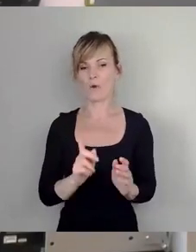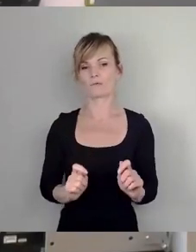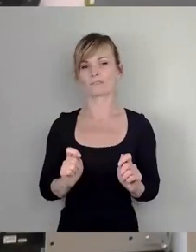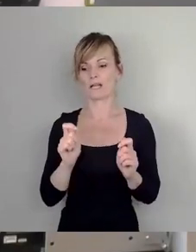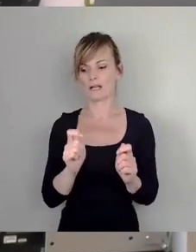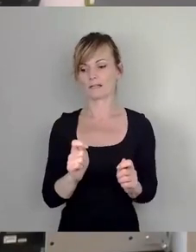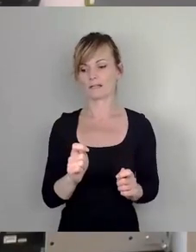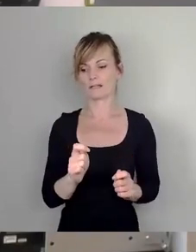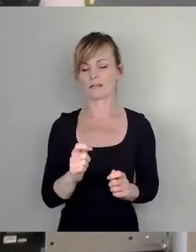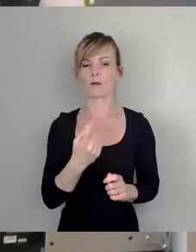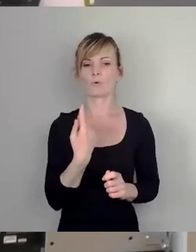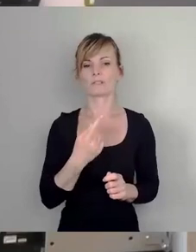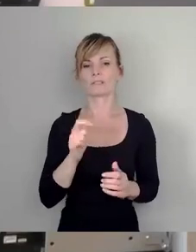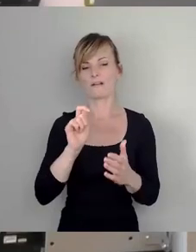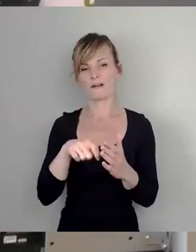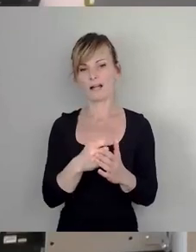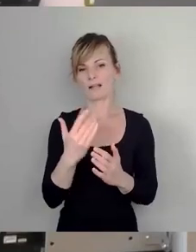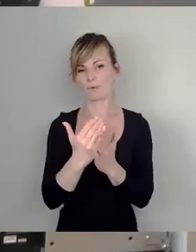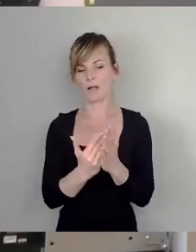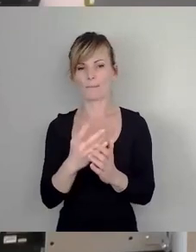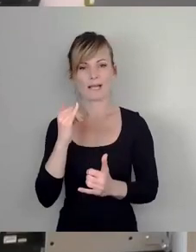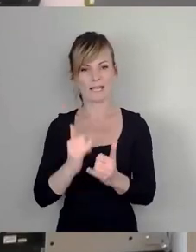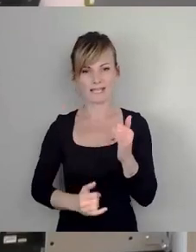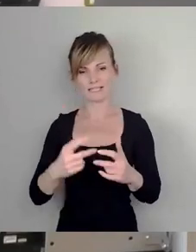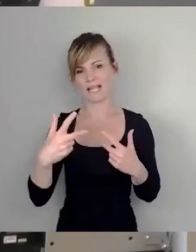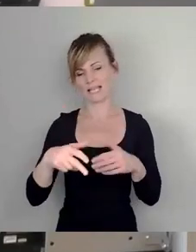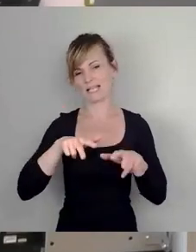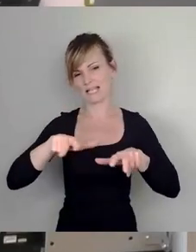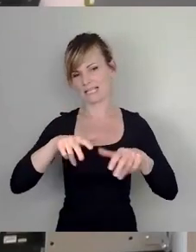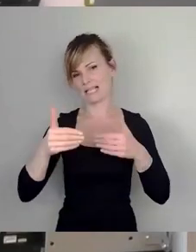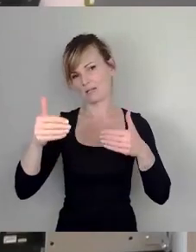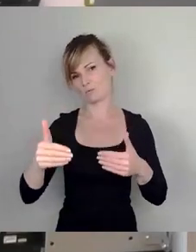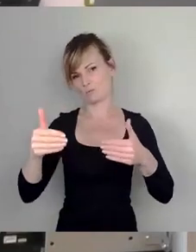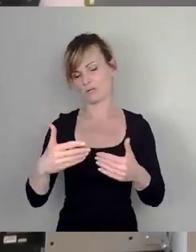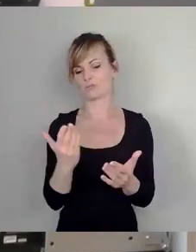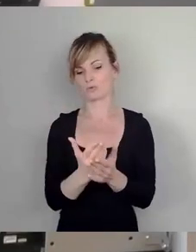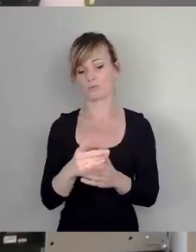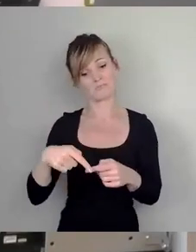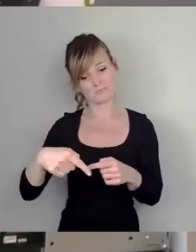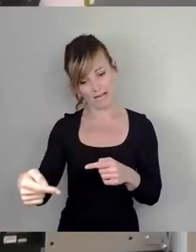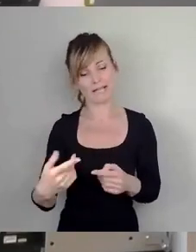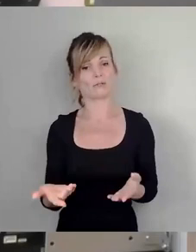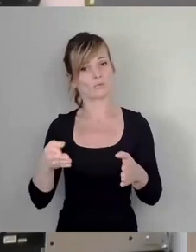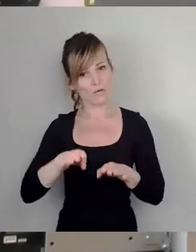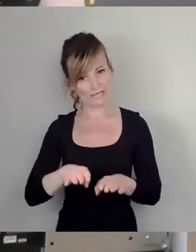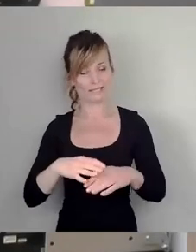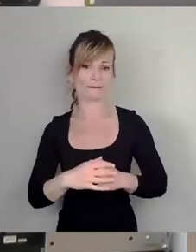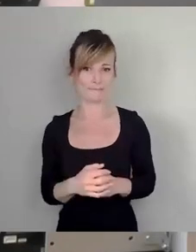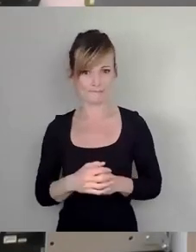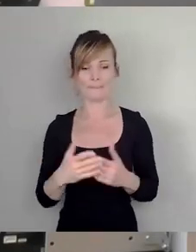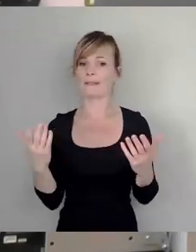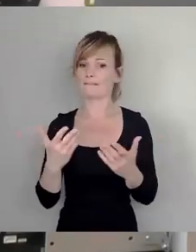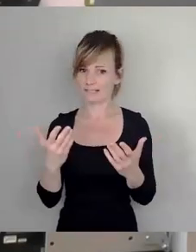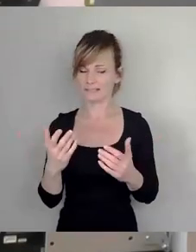unserem Wahlprogramm zur letzten Legislatur, die jetzt zu Ende geht, nämlich eine